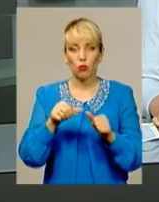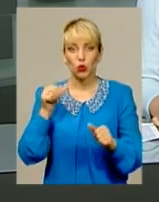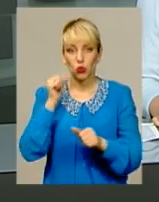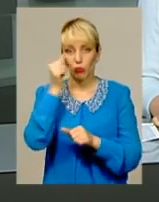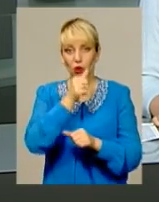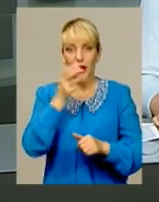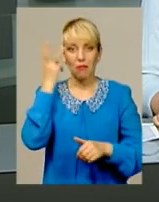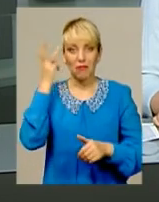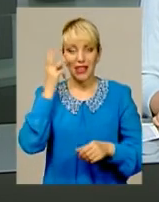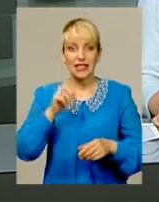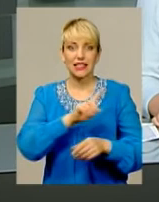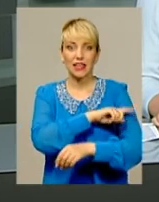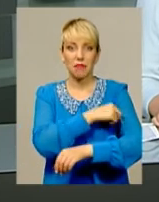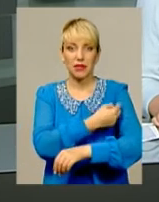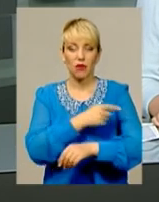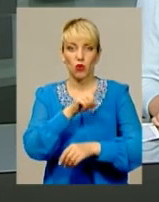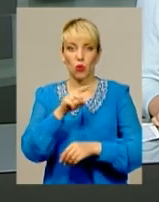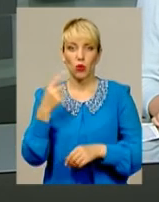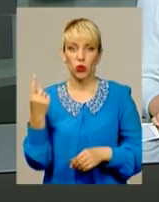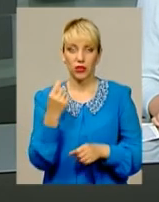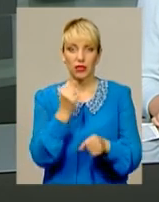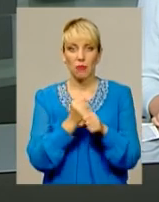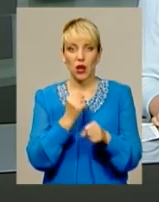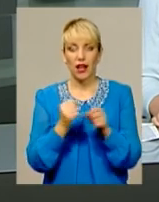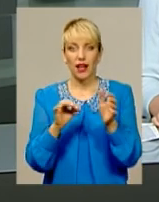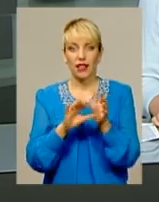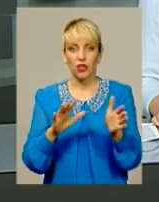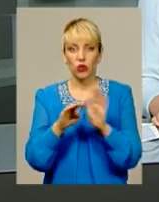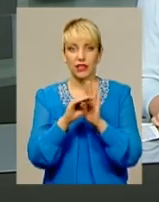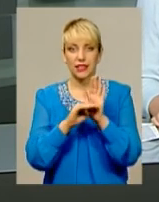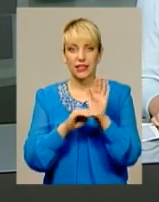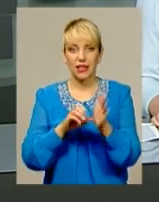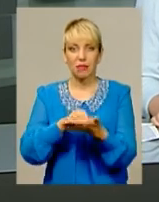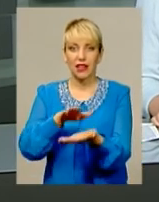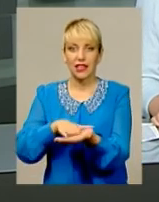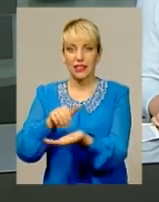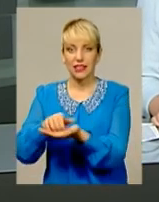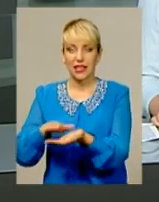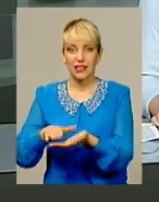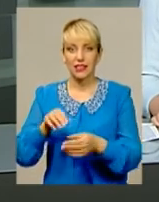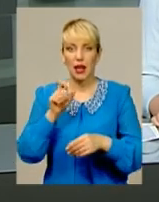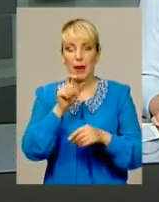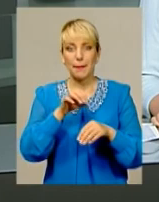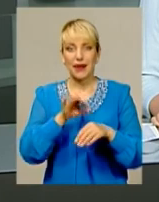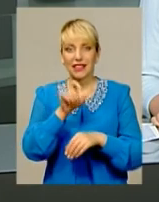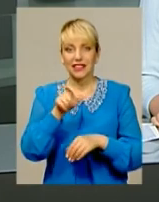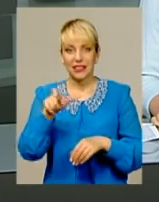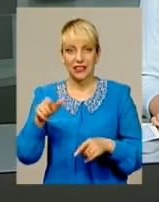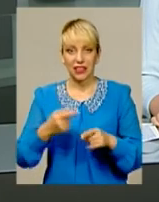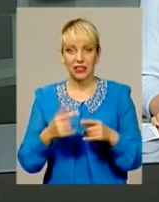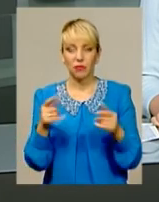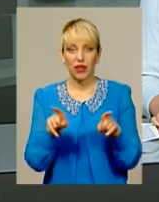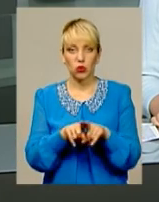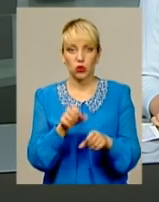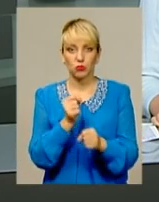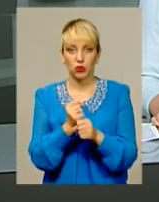міській поліклініці номер один запрацювала електронна система реєстрації пацієнтів. Нині вона діє також у поліклініці номер